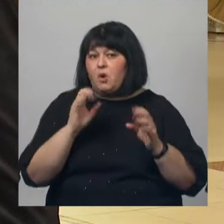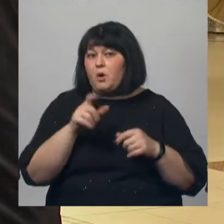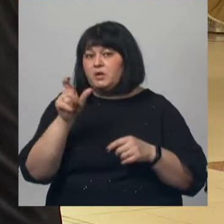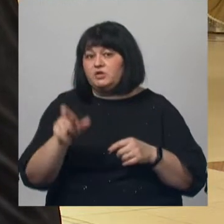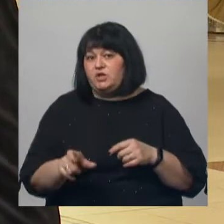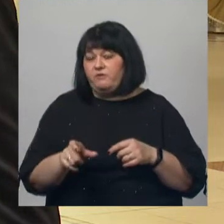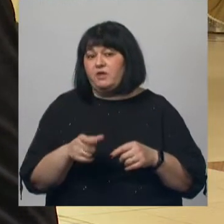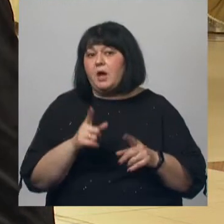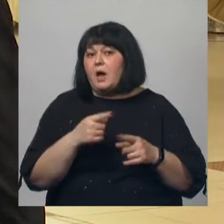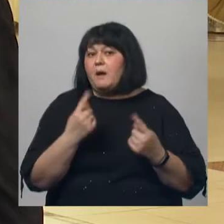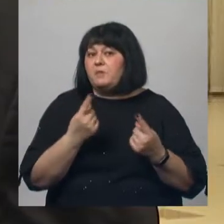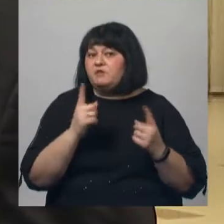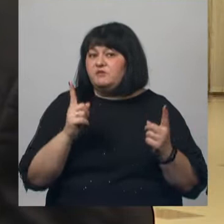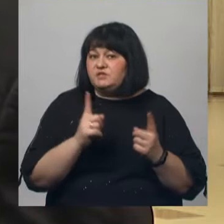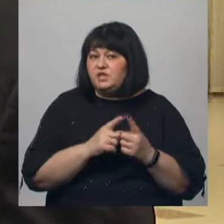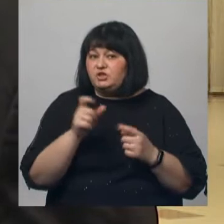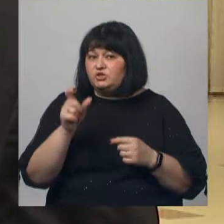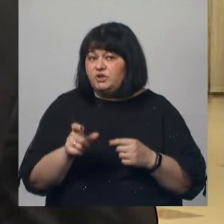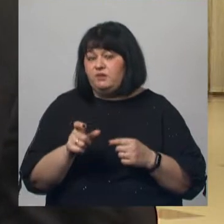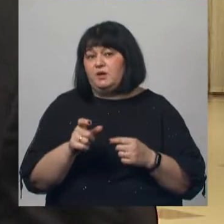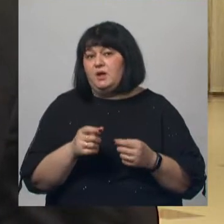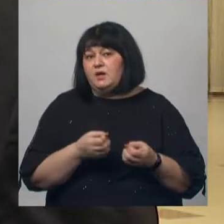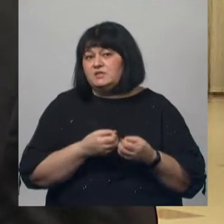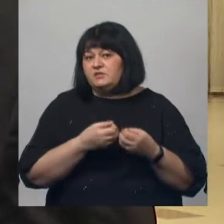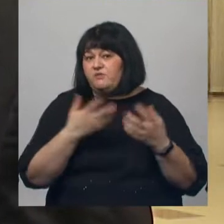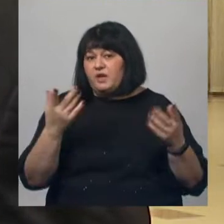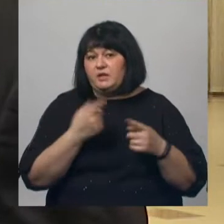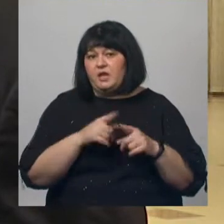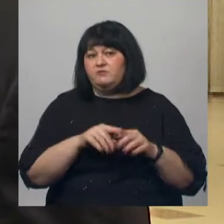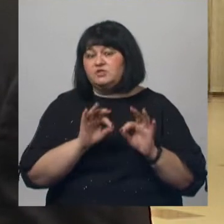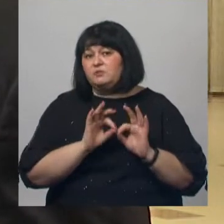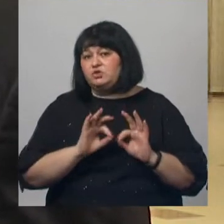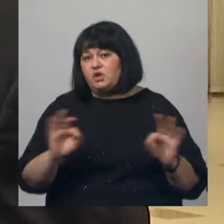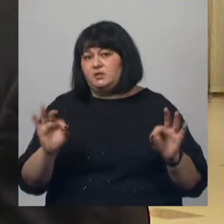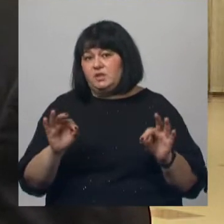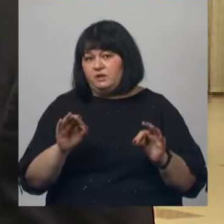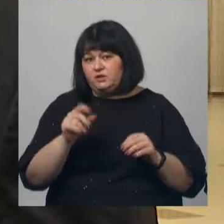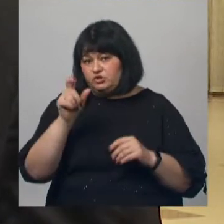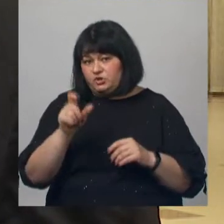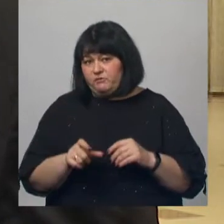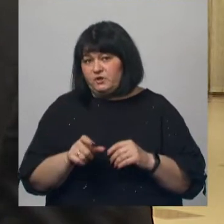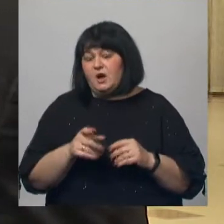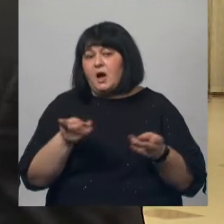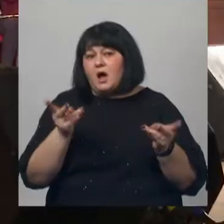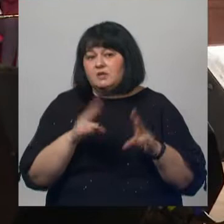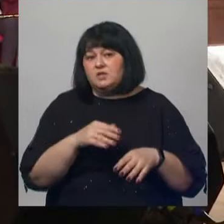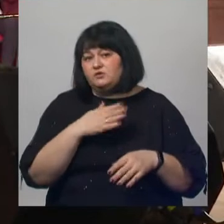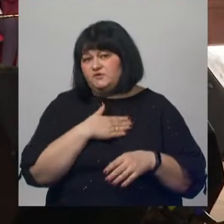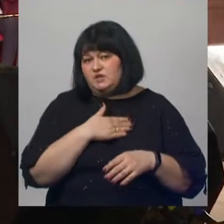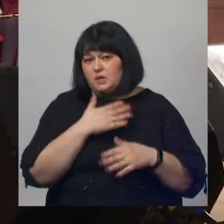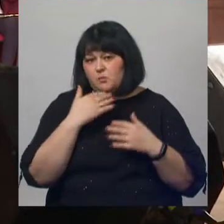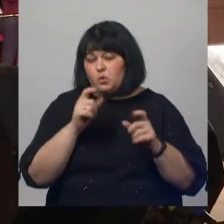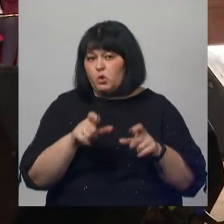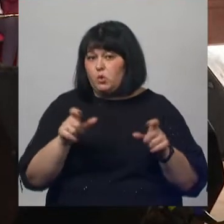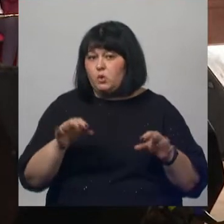человеке. А первой встречей с ним свет этого замечательного человека останется в сердцах многих людей. Музыка